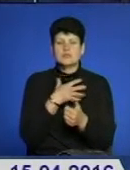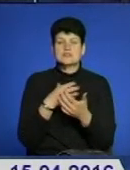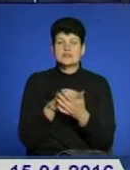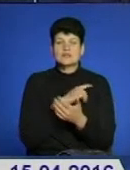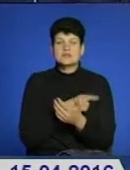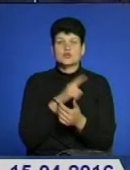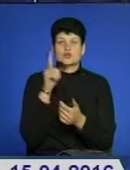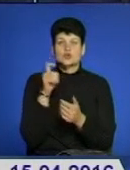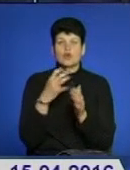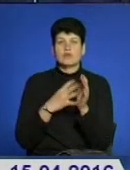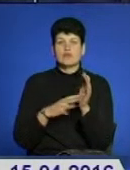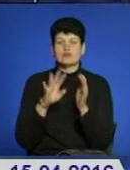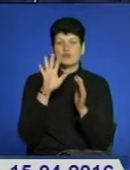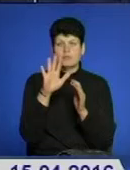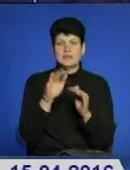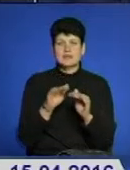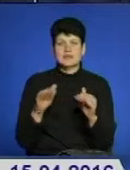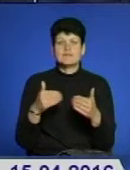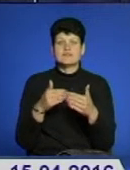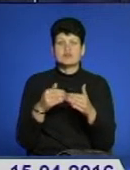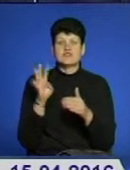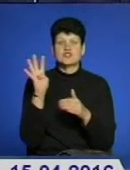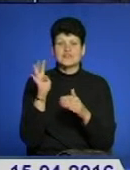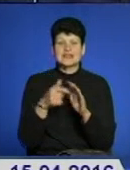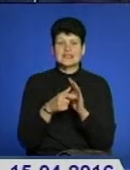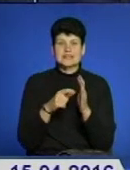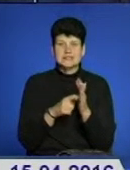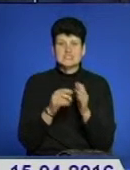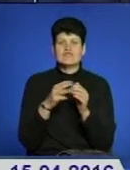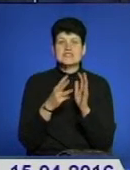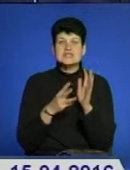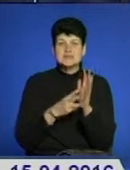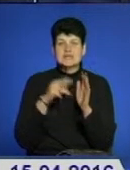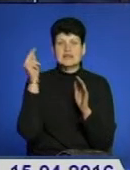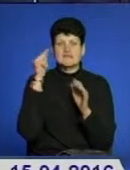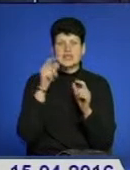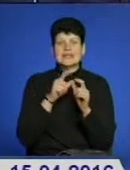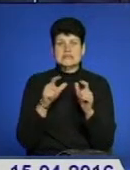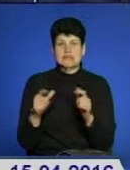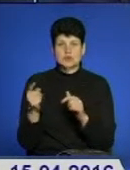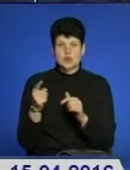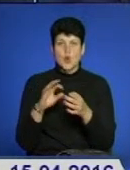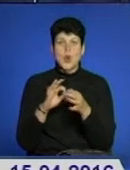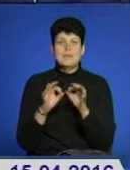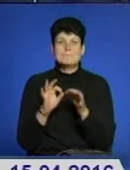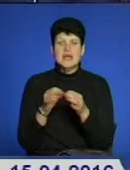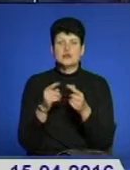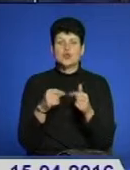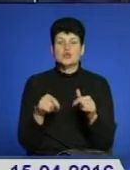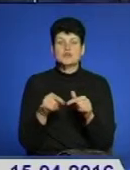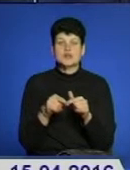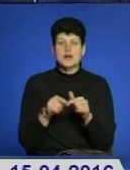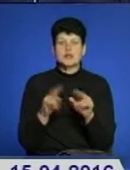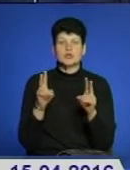195 учнів-випускників 4-х класів з 18 навчальних закладів Тернополя. Олімпіаду організували клуб